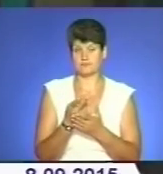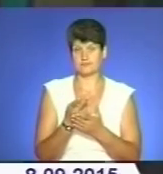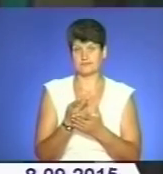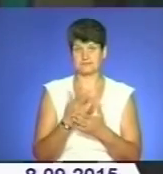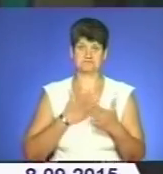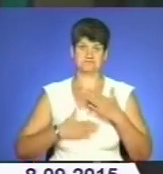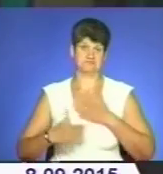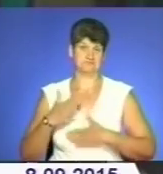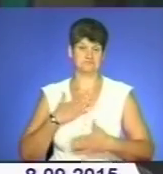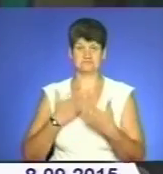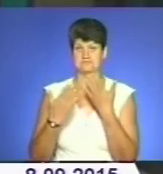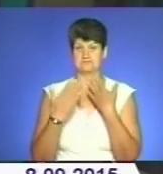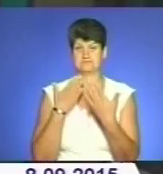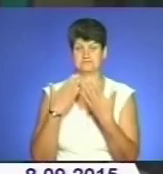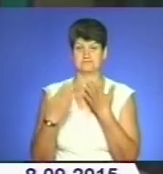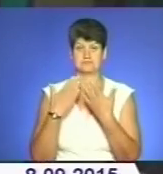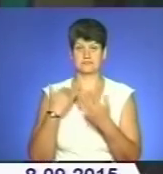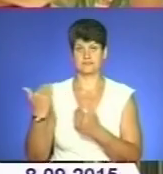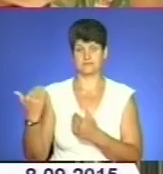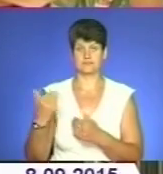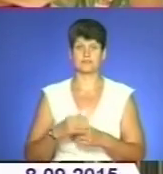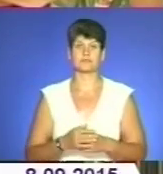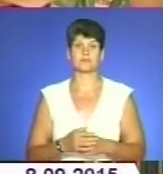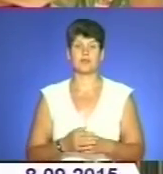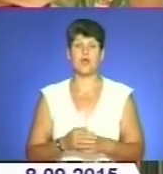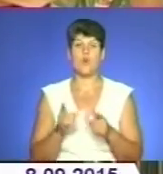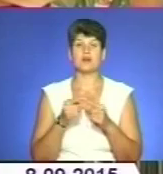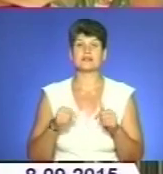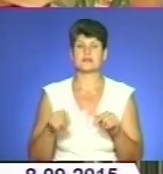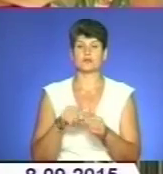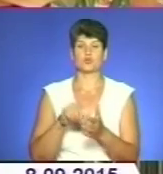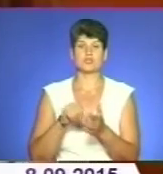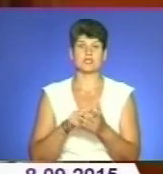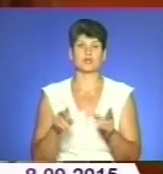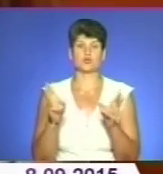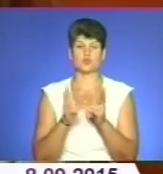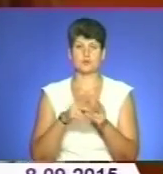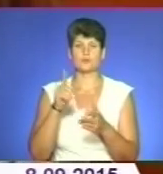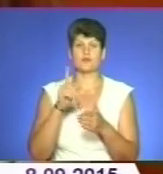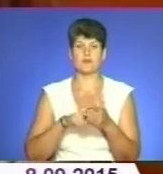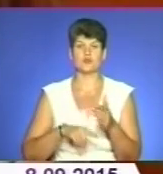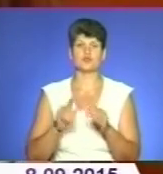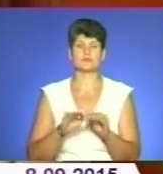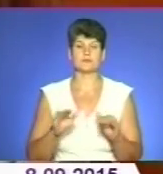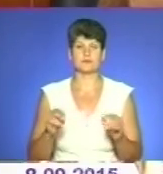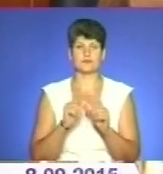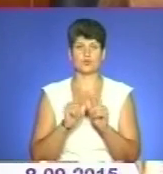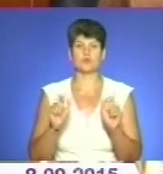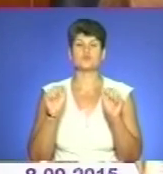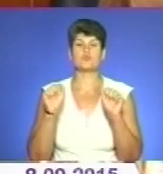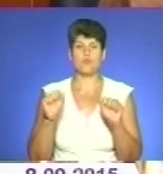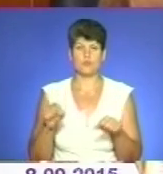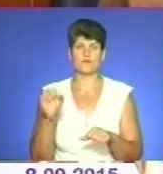раді контактувати з ними. Організатори та учасники зустрічі сподіваються, що учні школи зможуть